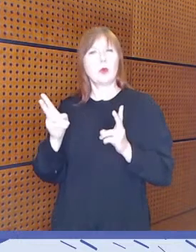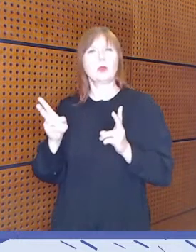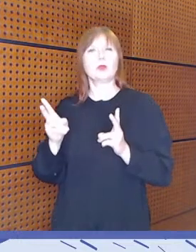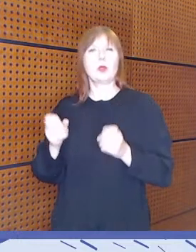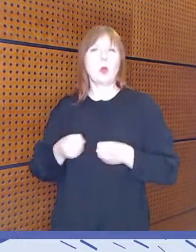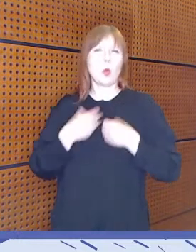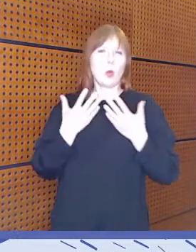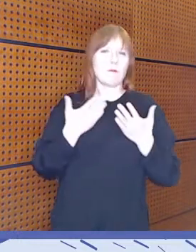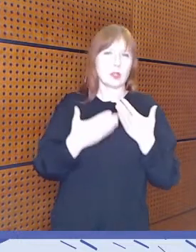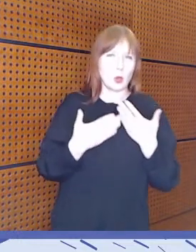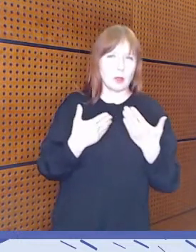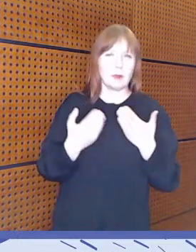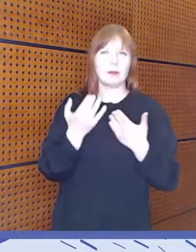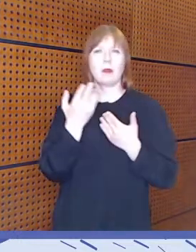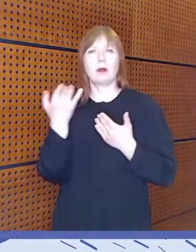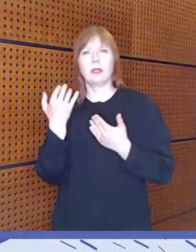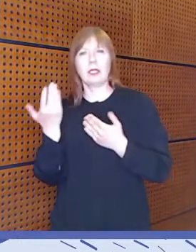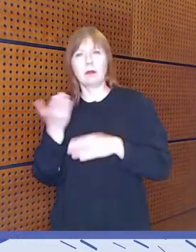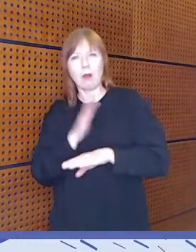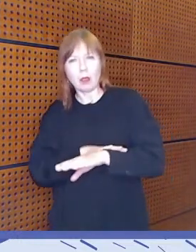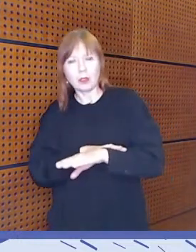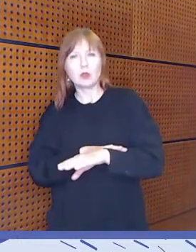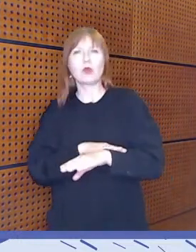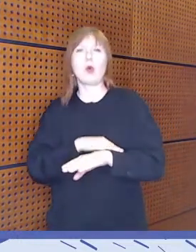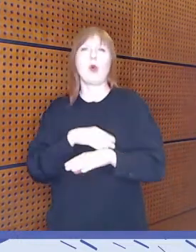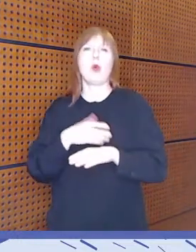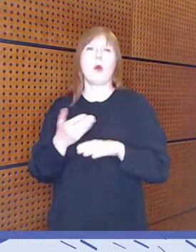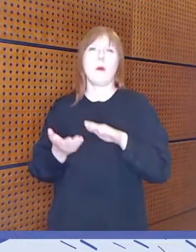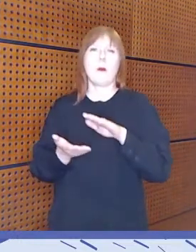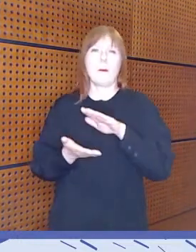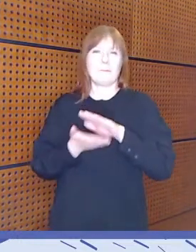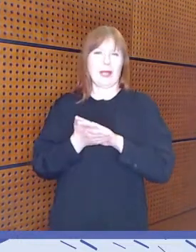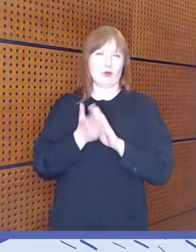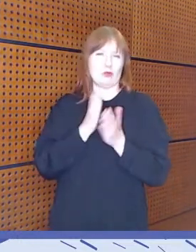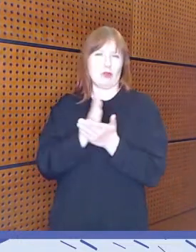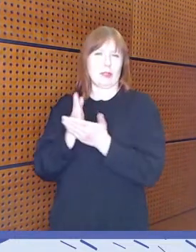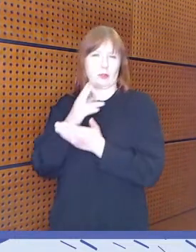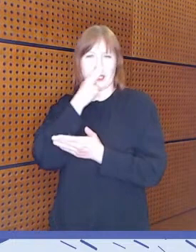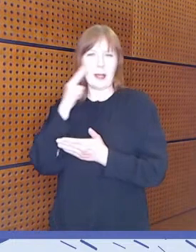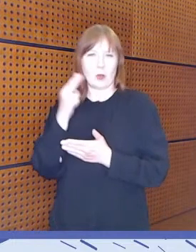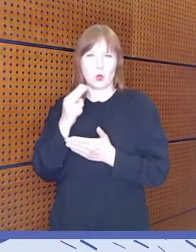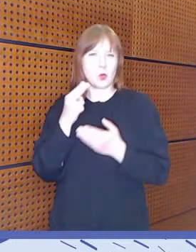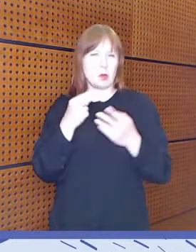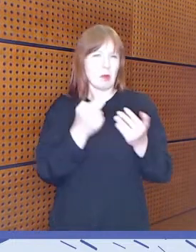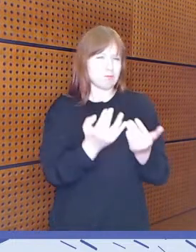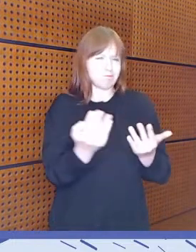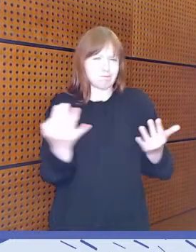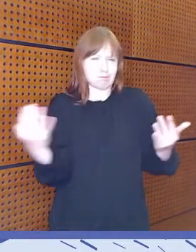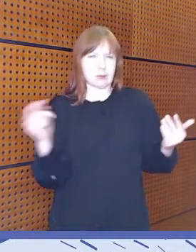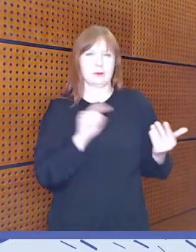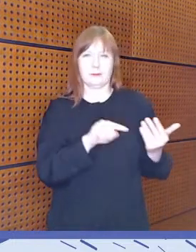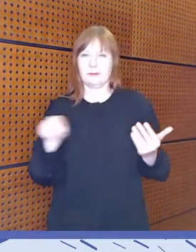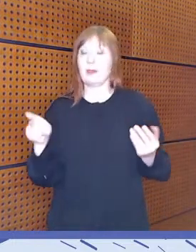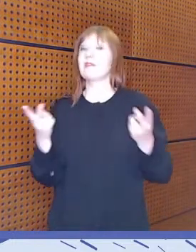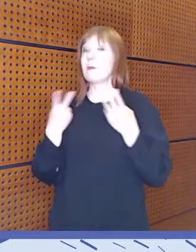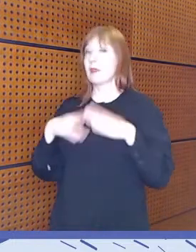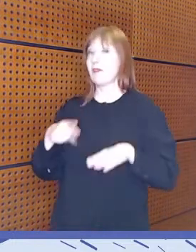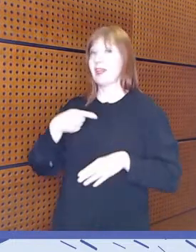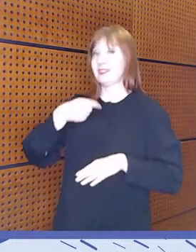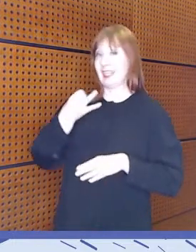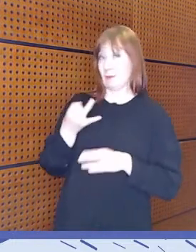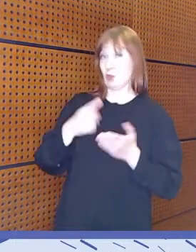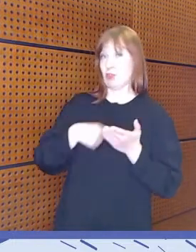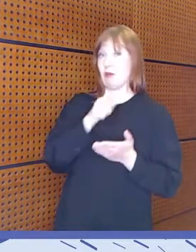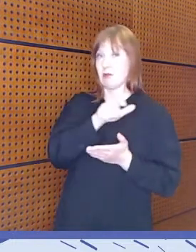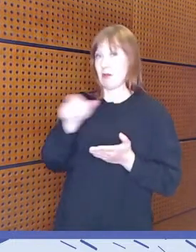toiminta, digitaidot tai perusoikeuksien näkökulma. Näin oli myös näiden meidän 17 aseteltavan